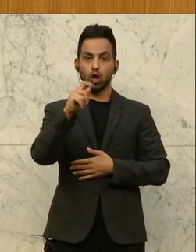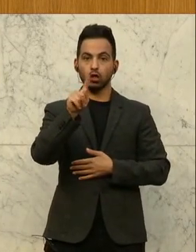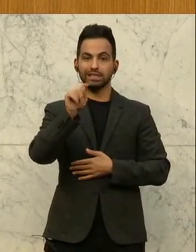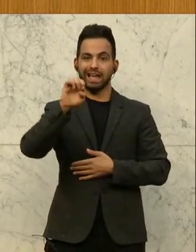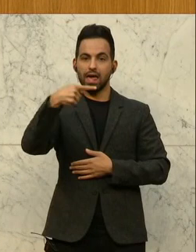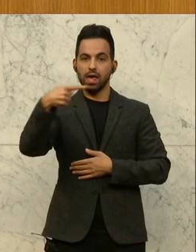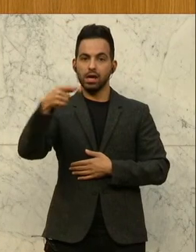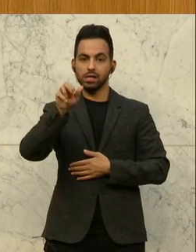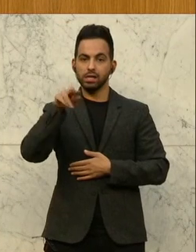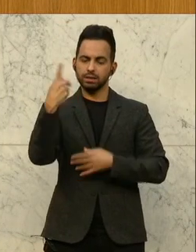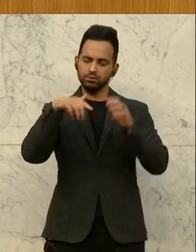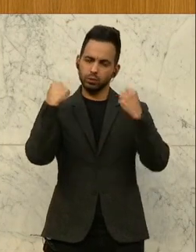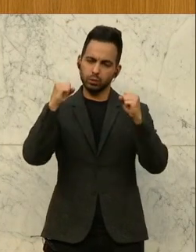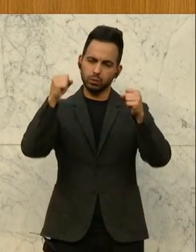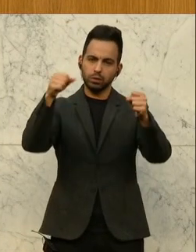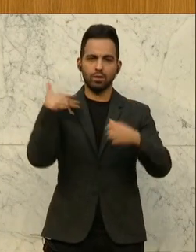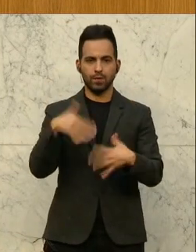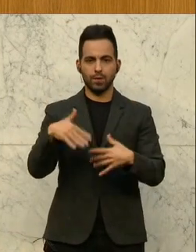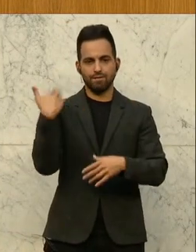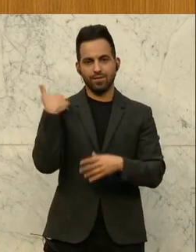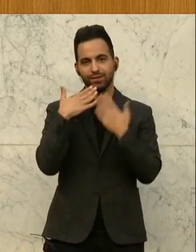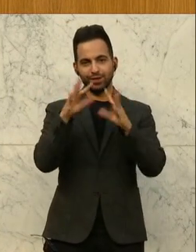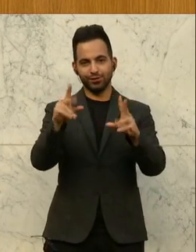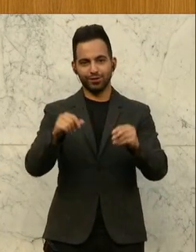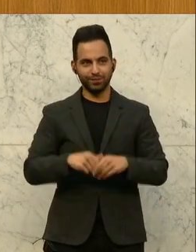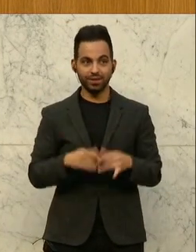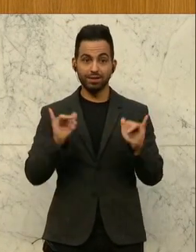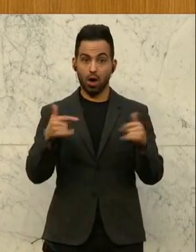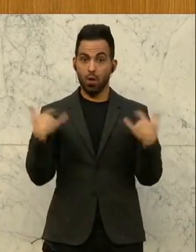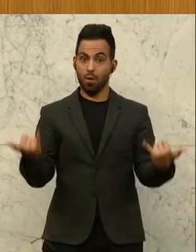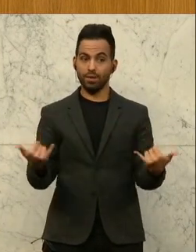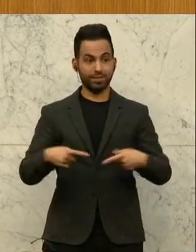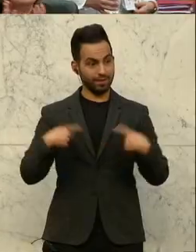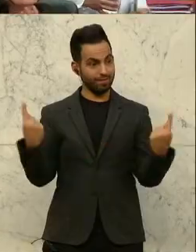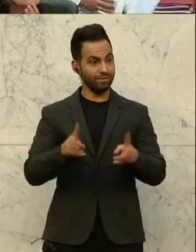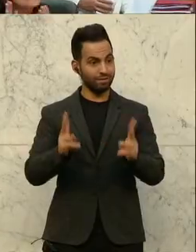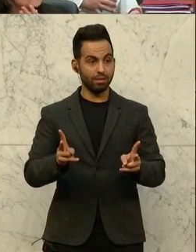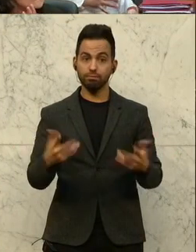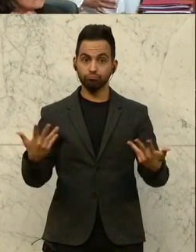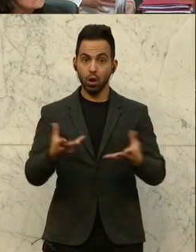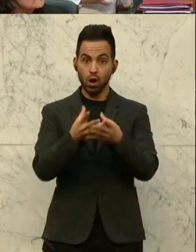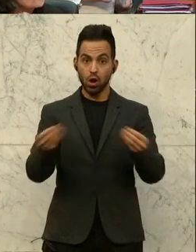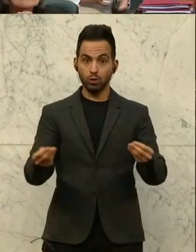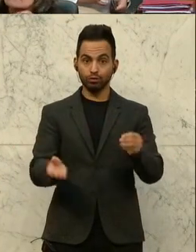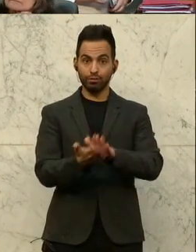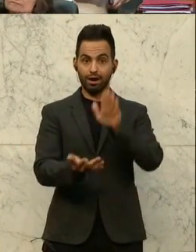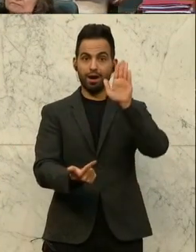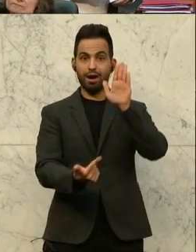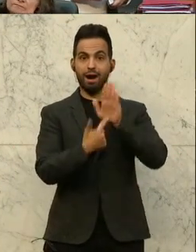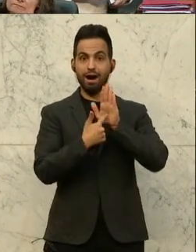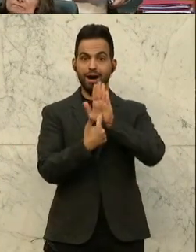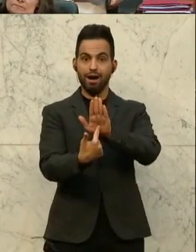da wirklich einiges auf die Füße gebracht hat. Dankeschön. Wir können nämlich heute eine Lösung präsentieren, werte